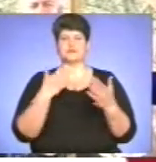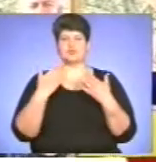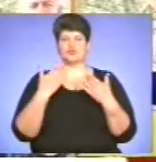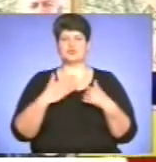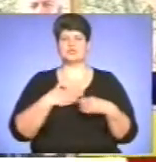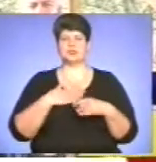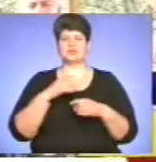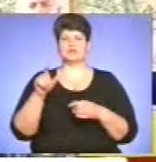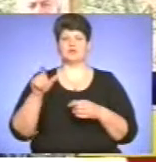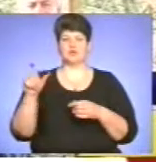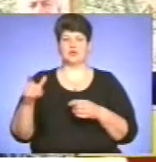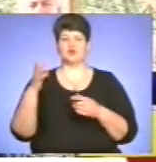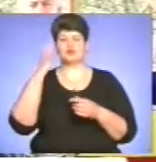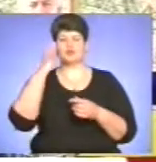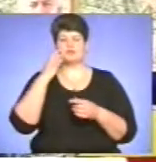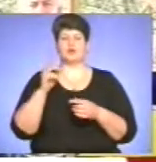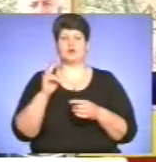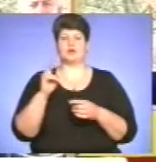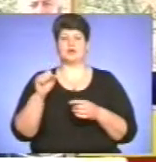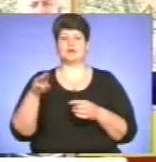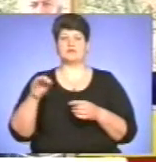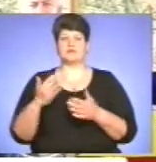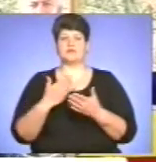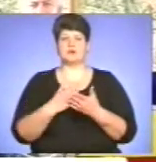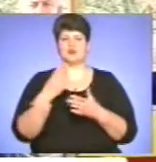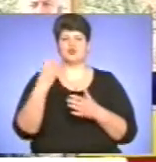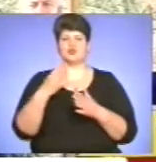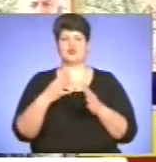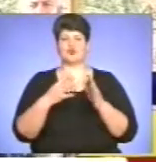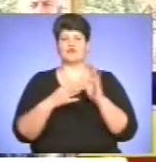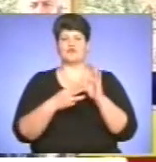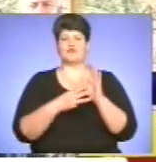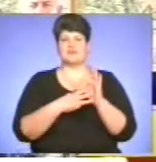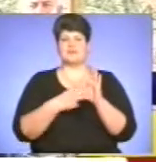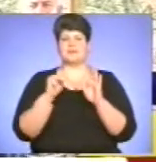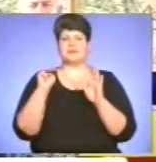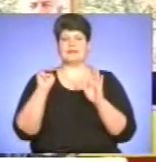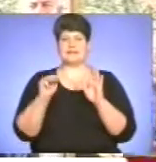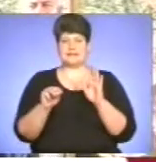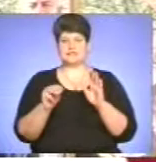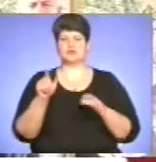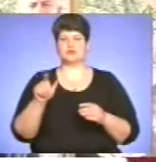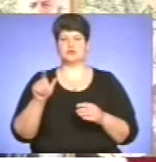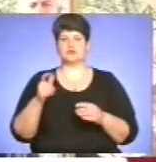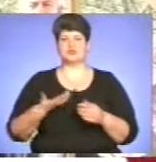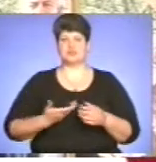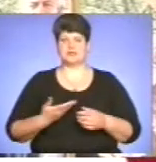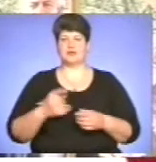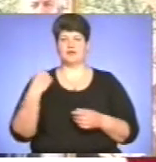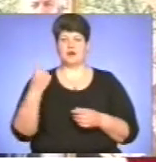Чорнобильської катастрофи мають майже 48 тисяч жителів краю.